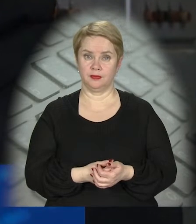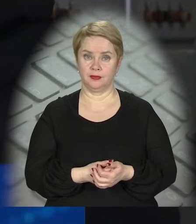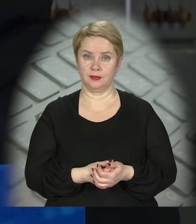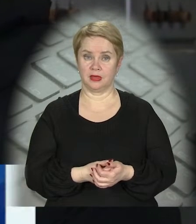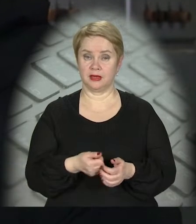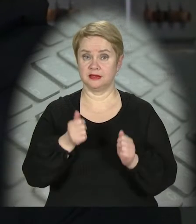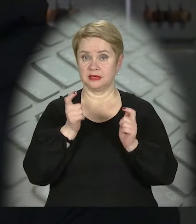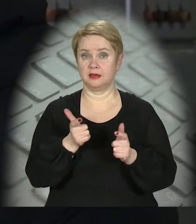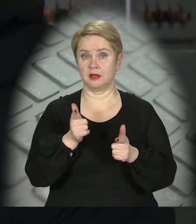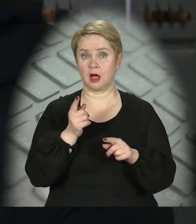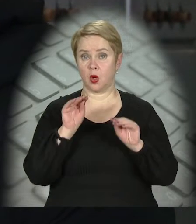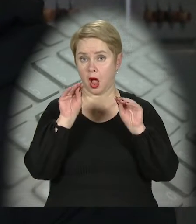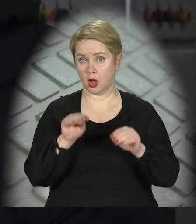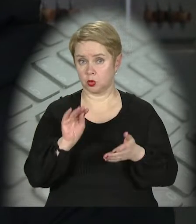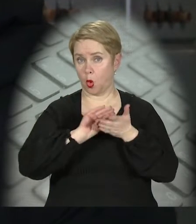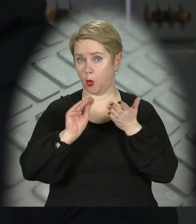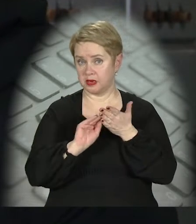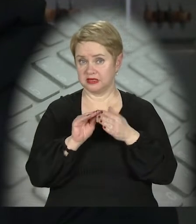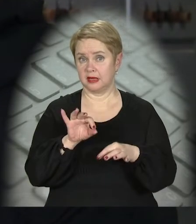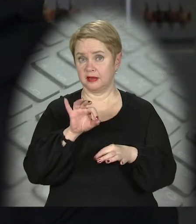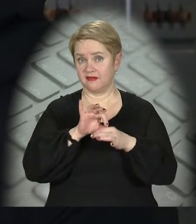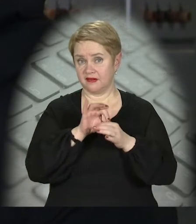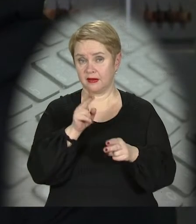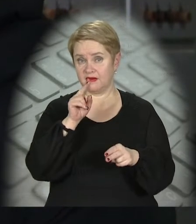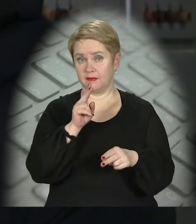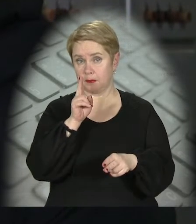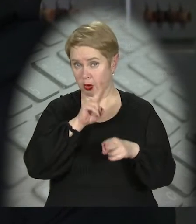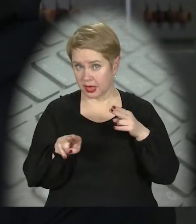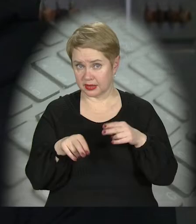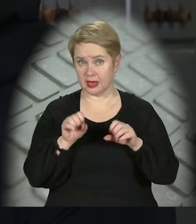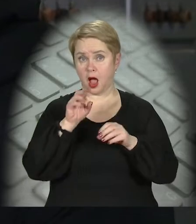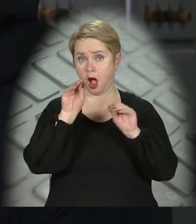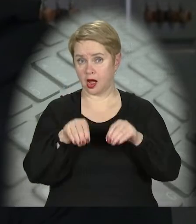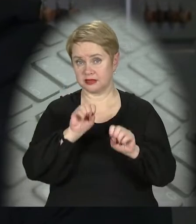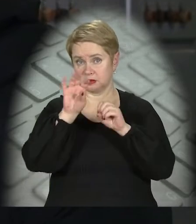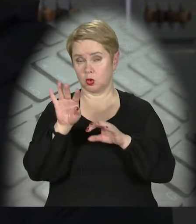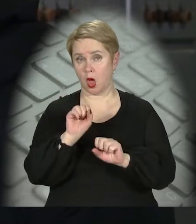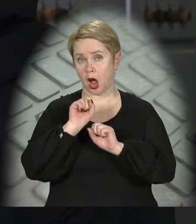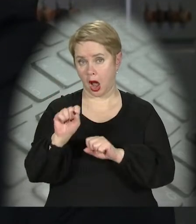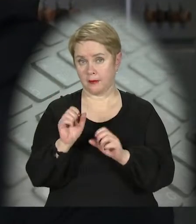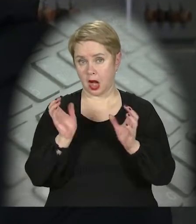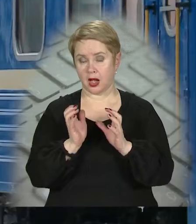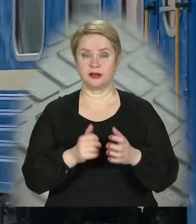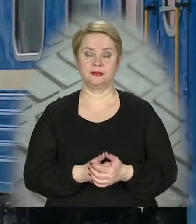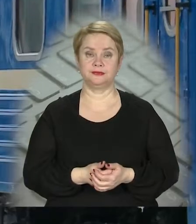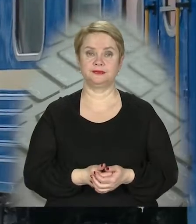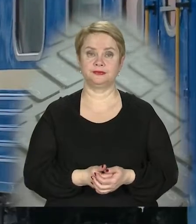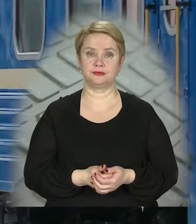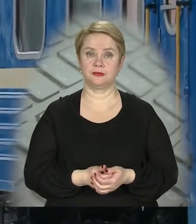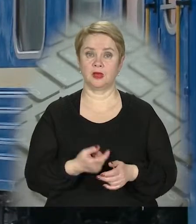згідно акту, описують речі згідно акту і здають до камер зберігання.